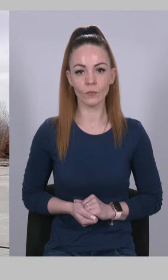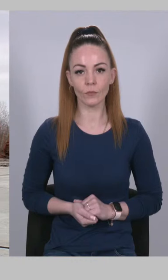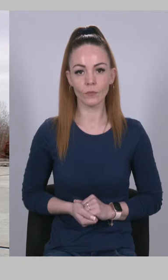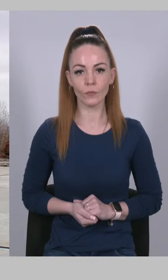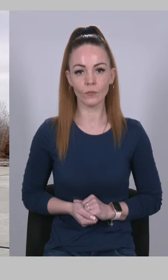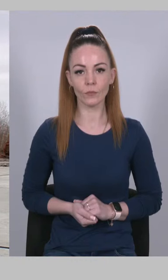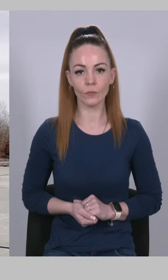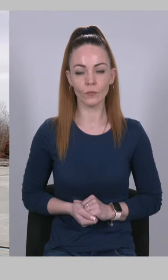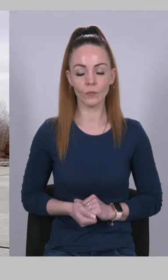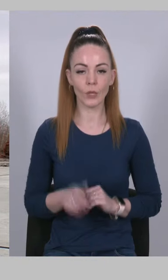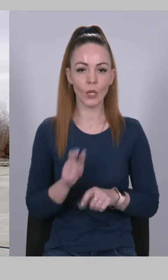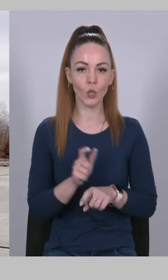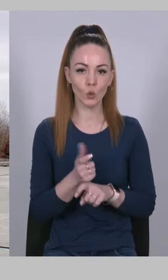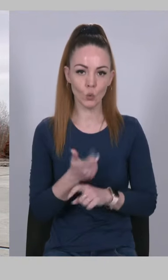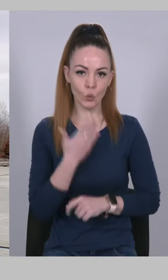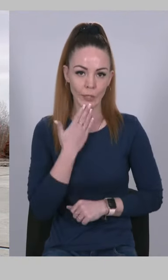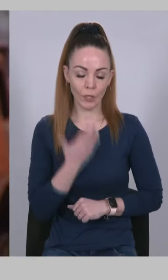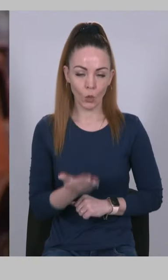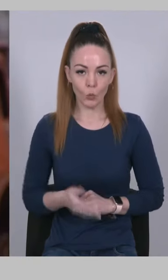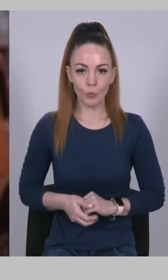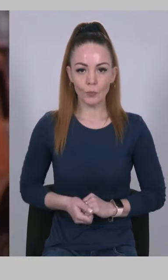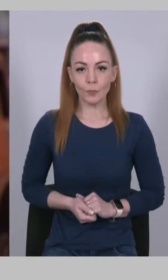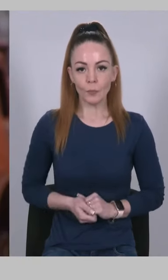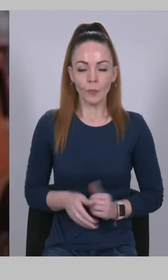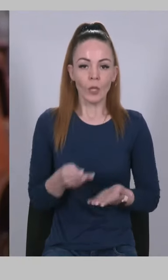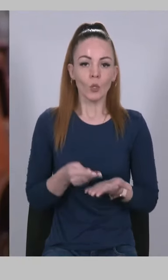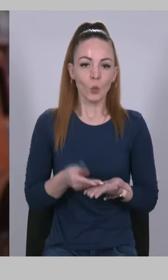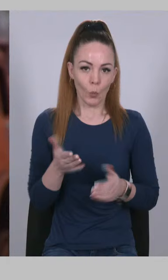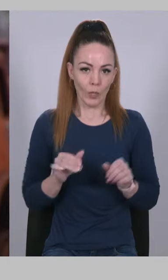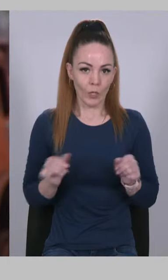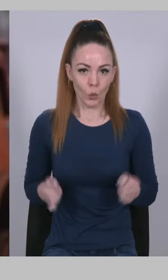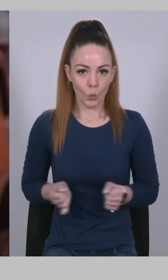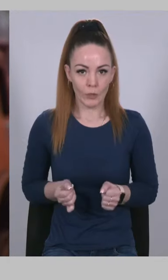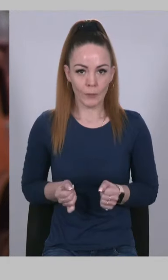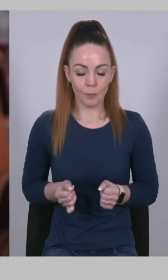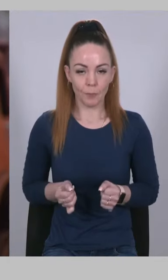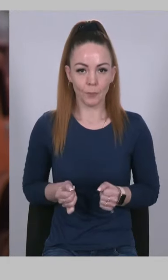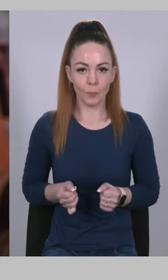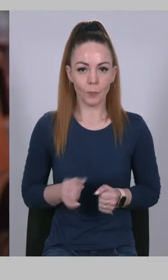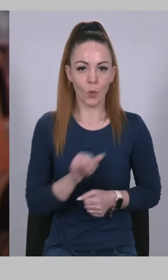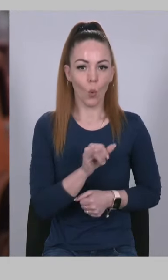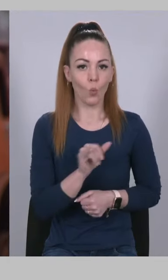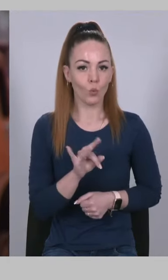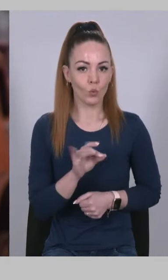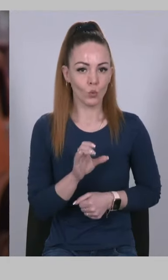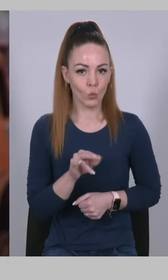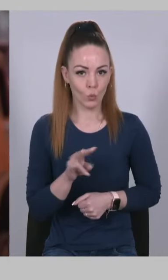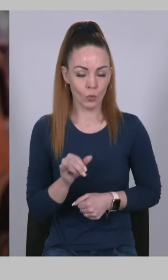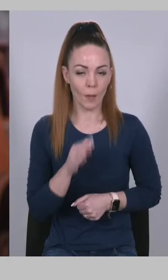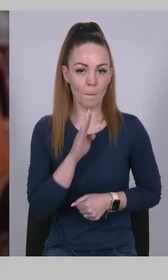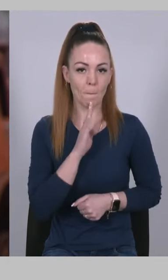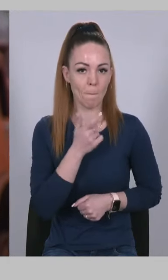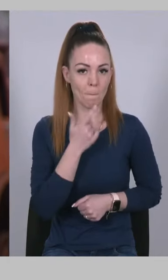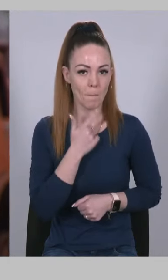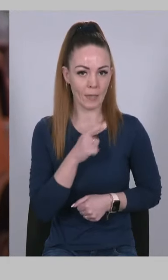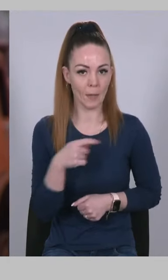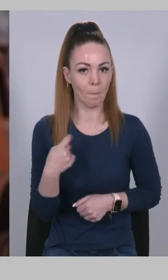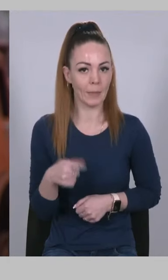Дуже дякую Дорогі друзі Урсула, пані